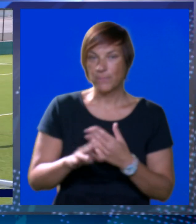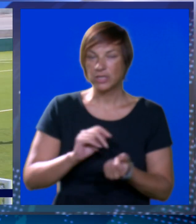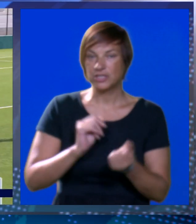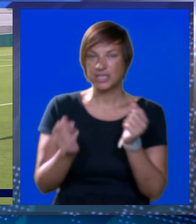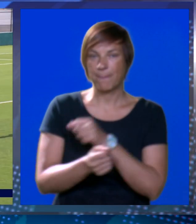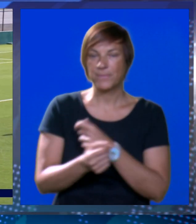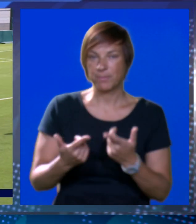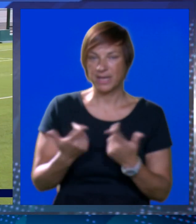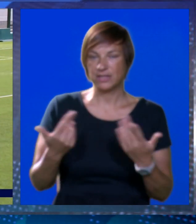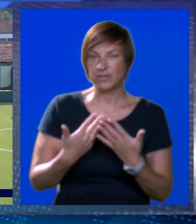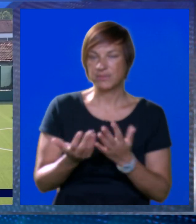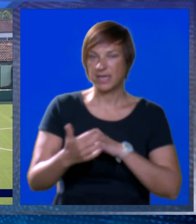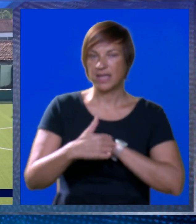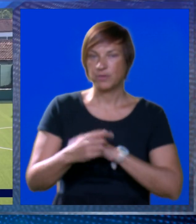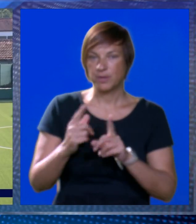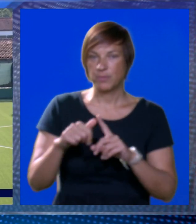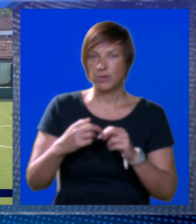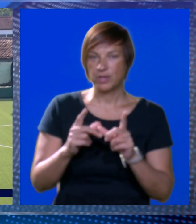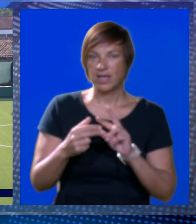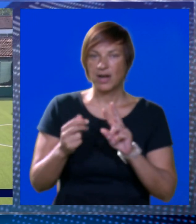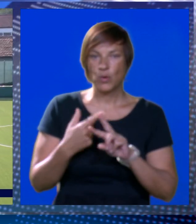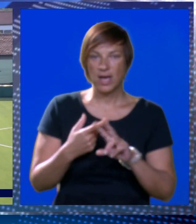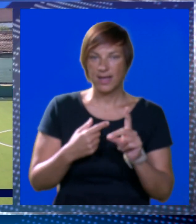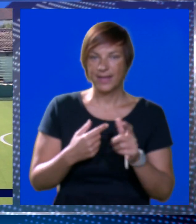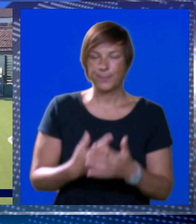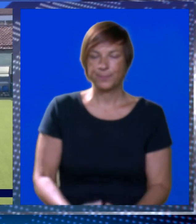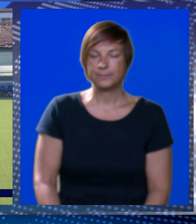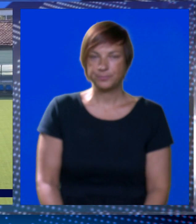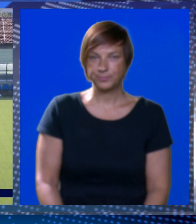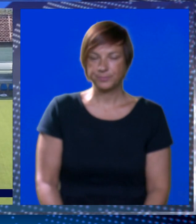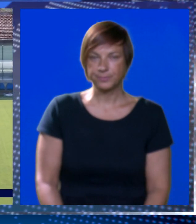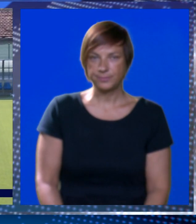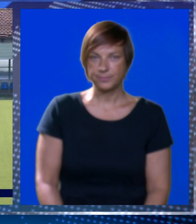je podložan promjenama dostupan je na Dubrovački portal.hr.